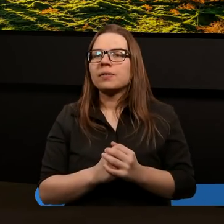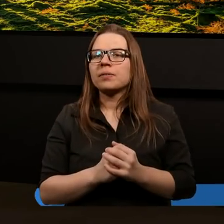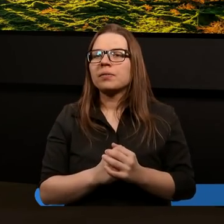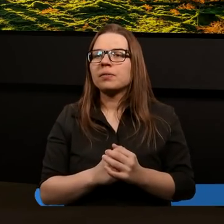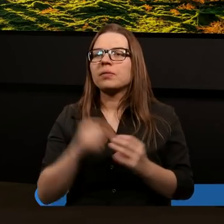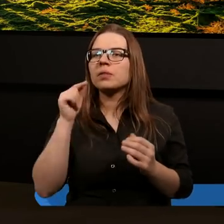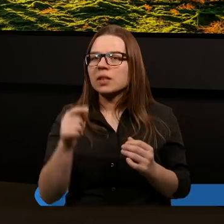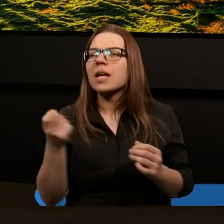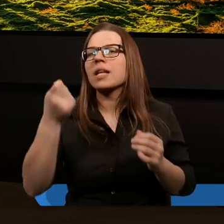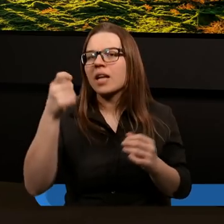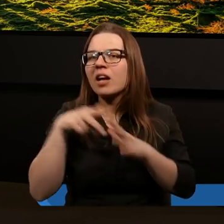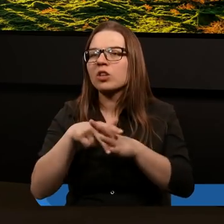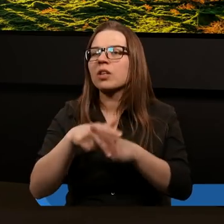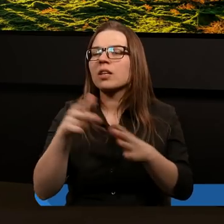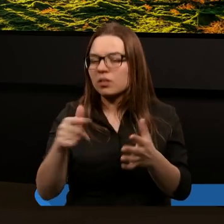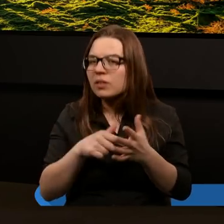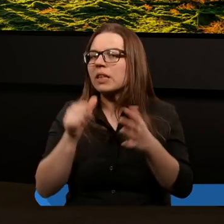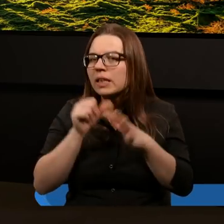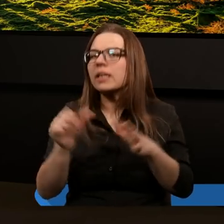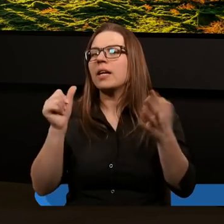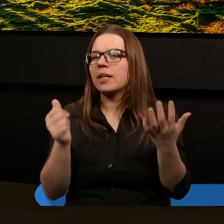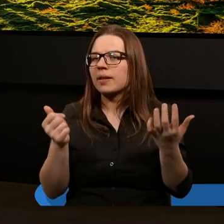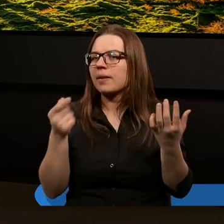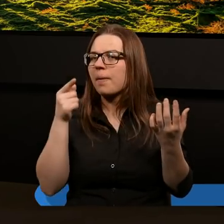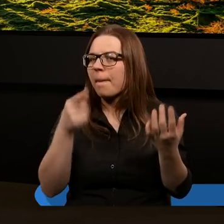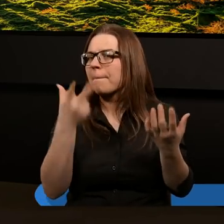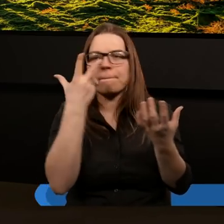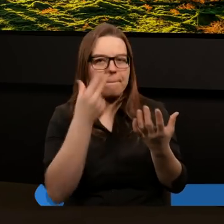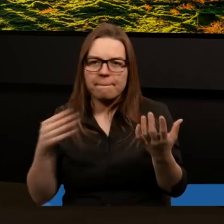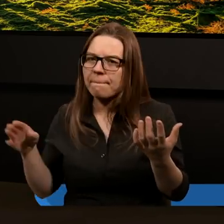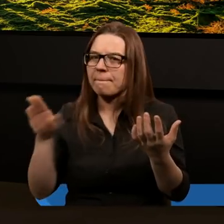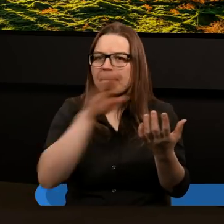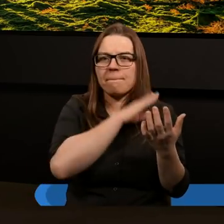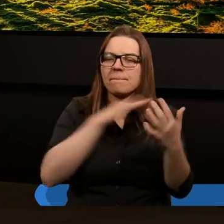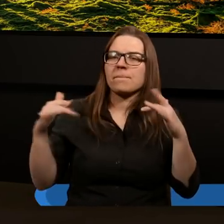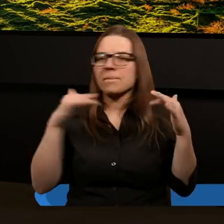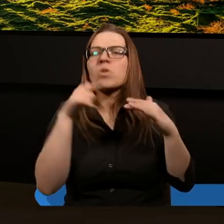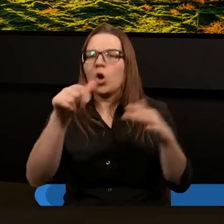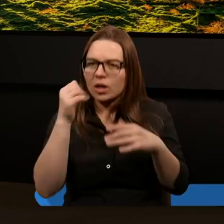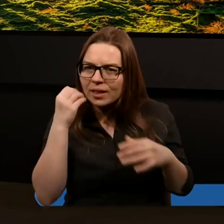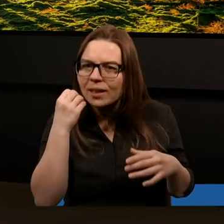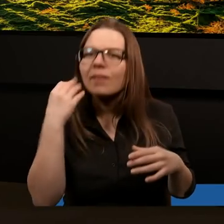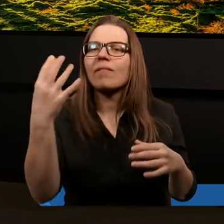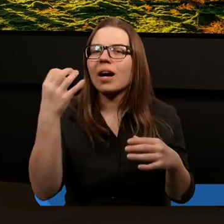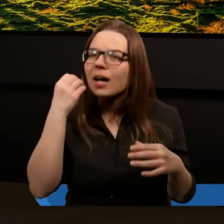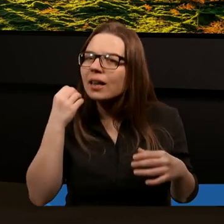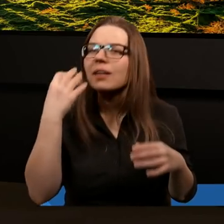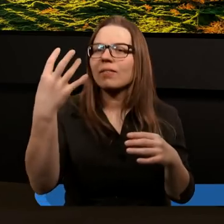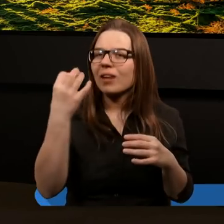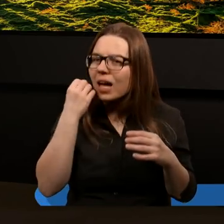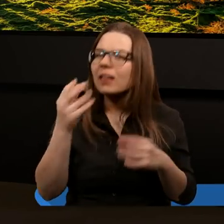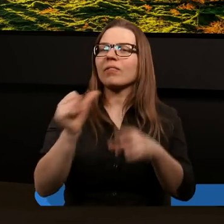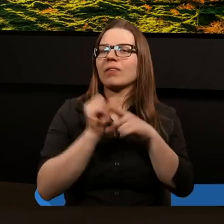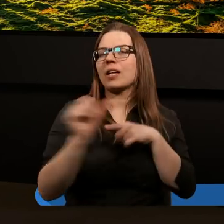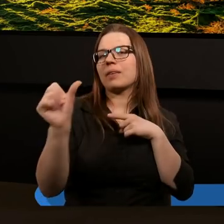to ten jeździec żyje. On nie zginął w bitwie. On trwa. Ale też to jest